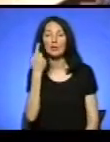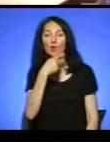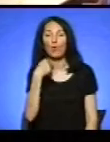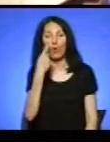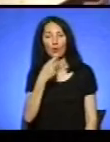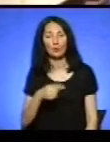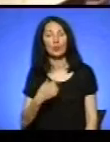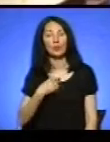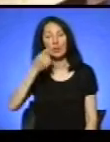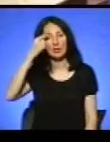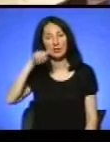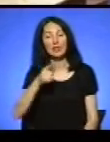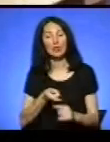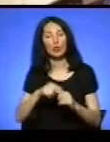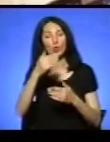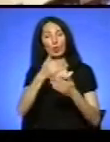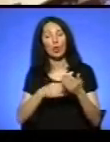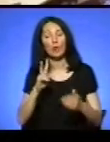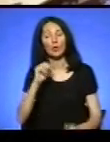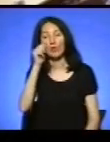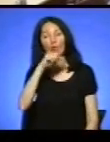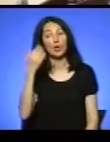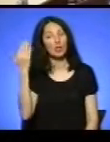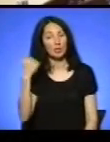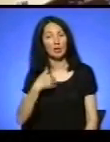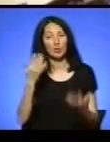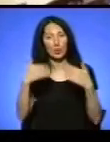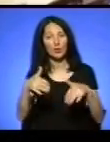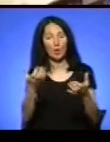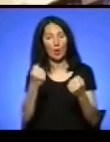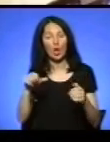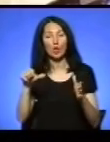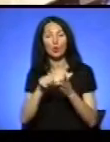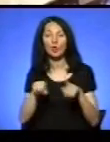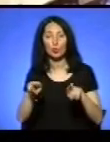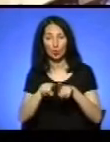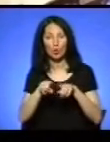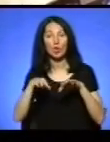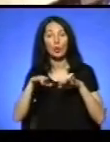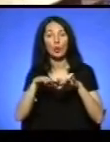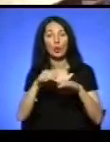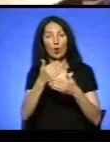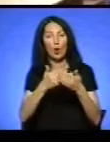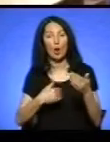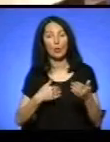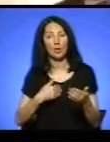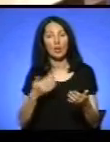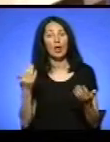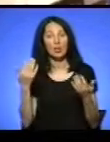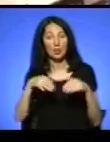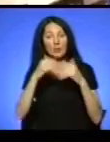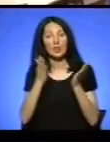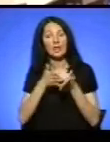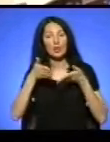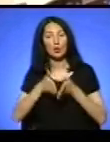Я знала про цю програму два роки тому. Ми вже брали участь у схожих програмах. Я взагалі родом з України, з Львівщини.